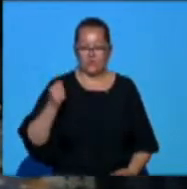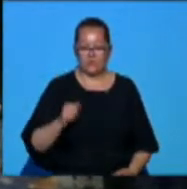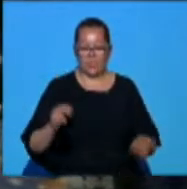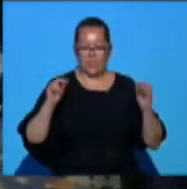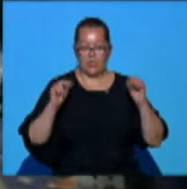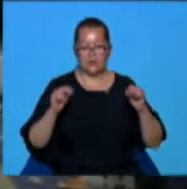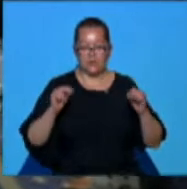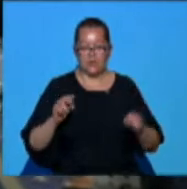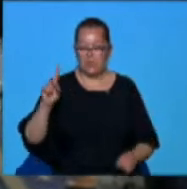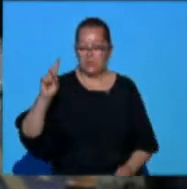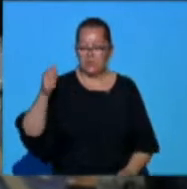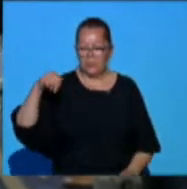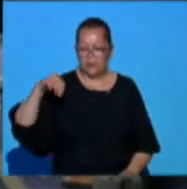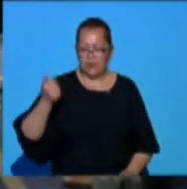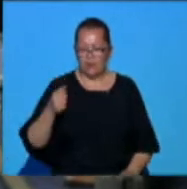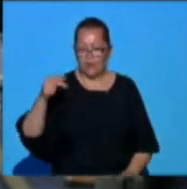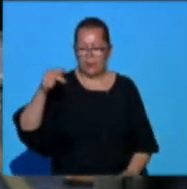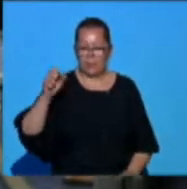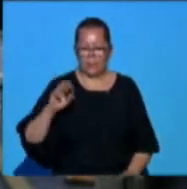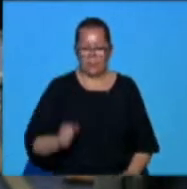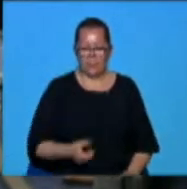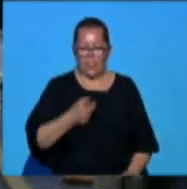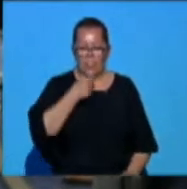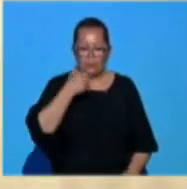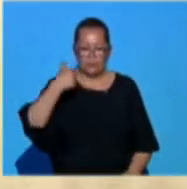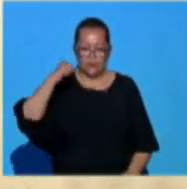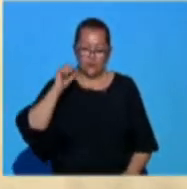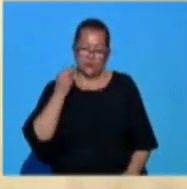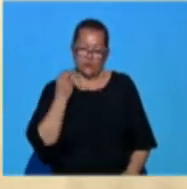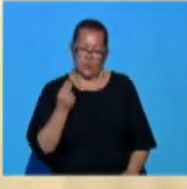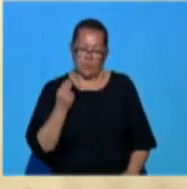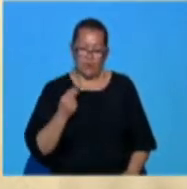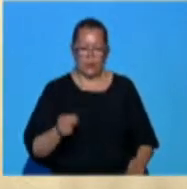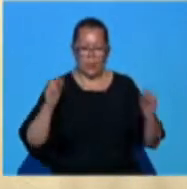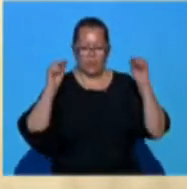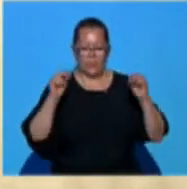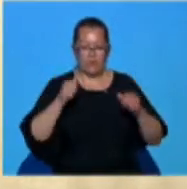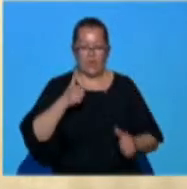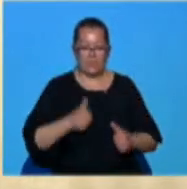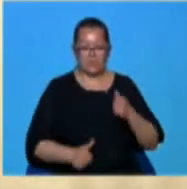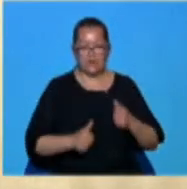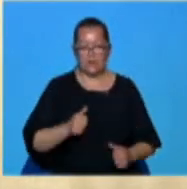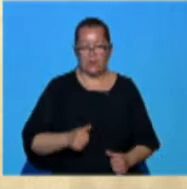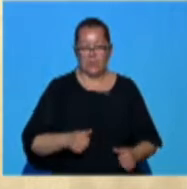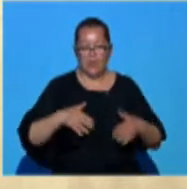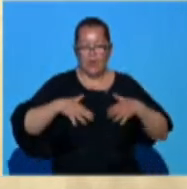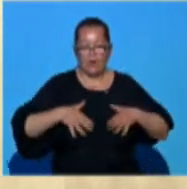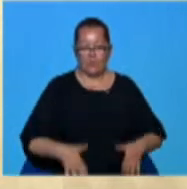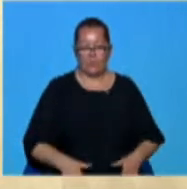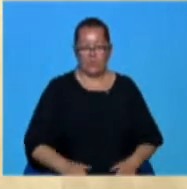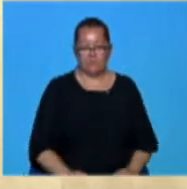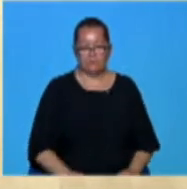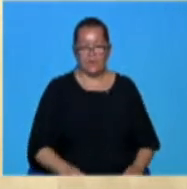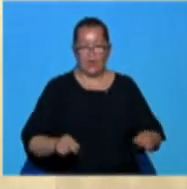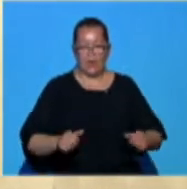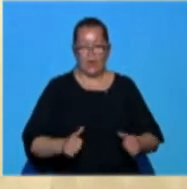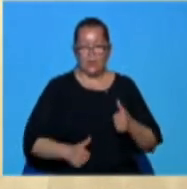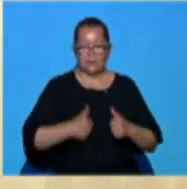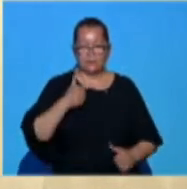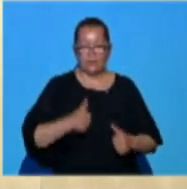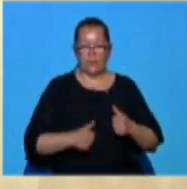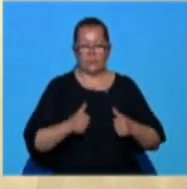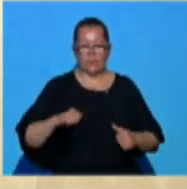Chiev, iar anul trecut a fost desemnat cel mai bun antrenor din Ucraina. Sportul este o activitate extraordinar de importantă